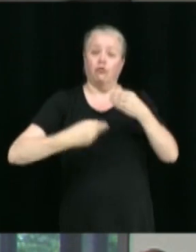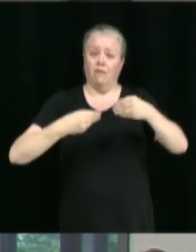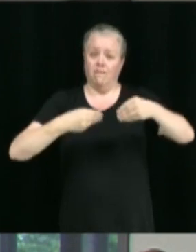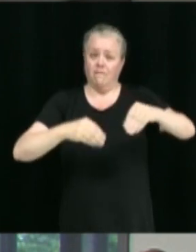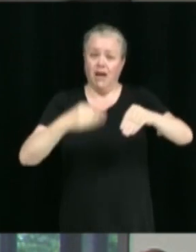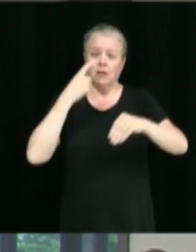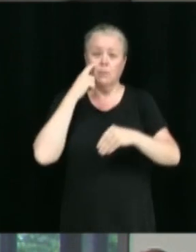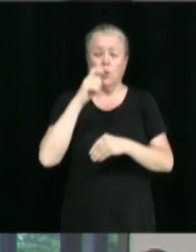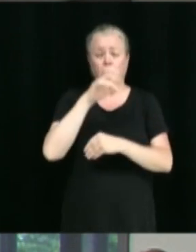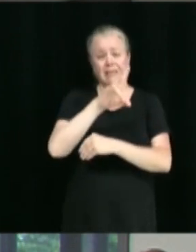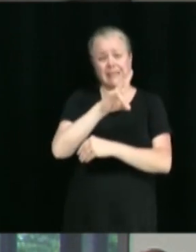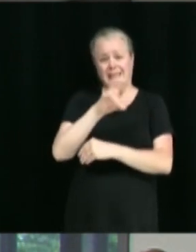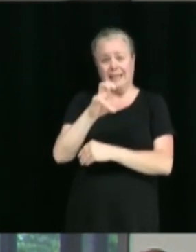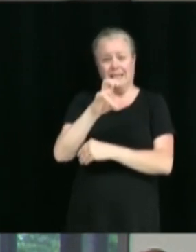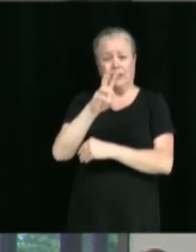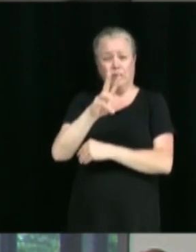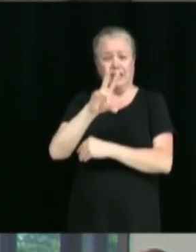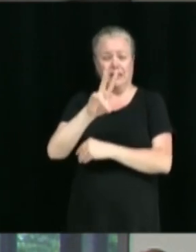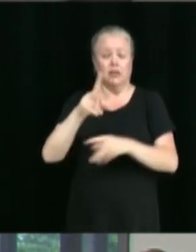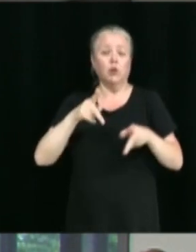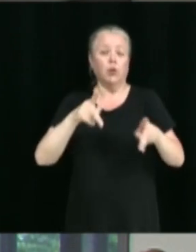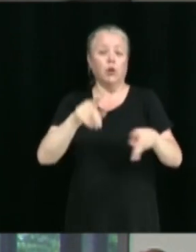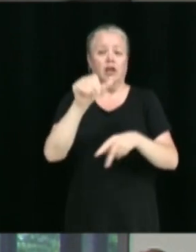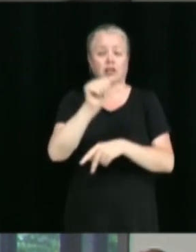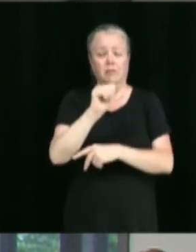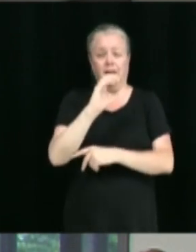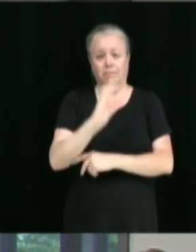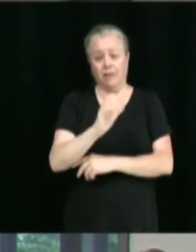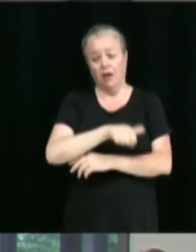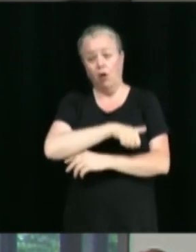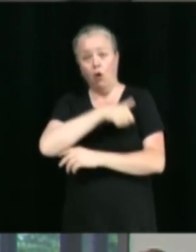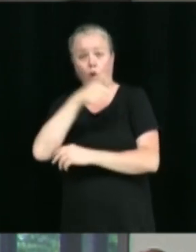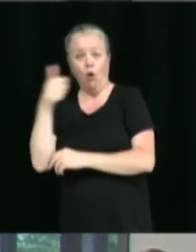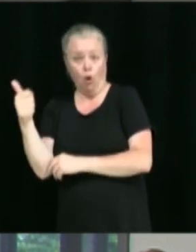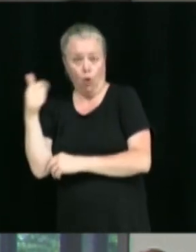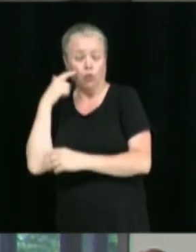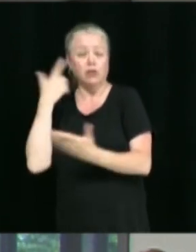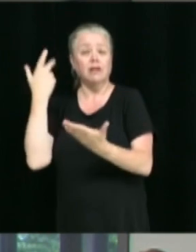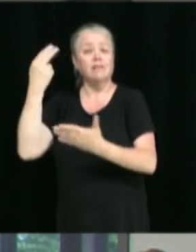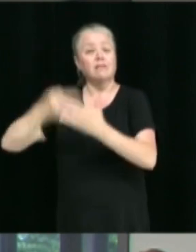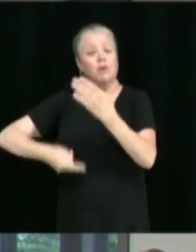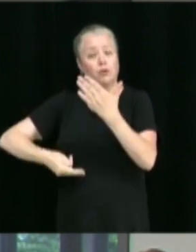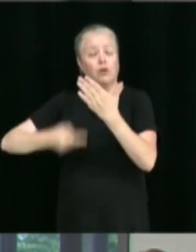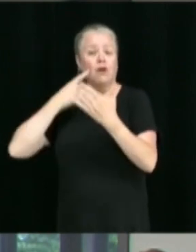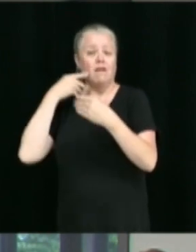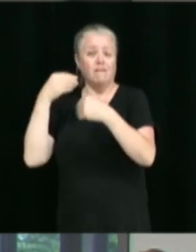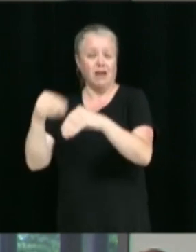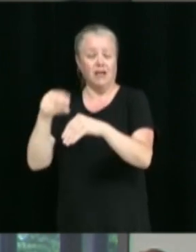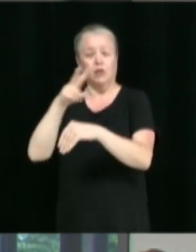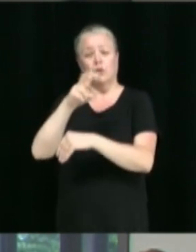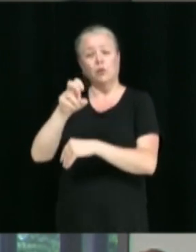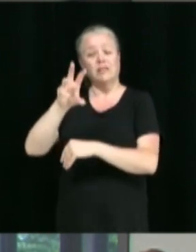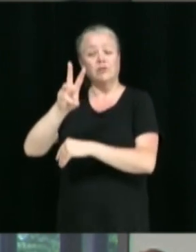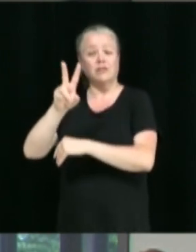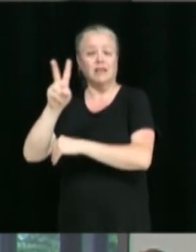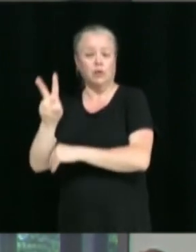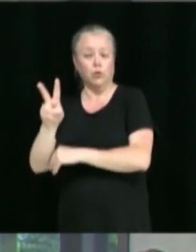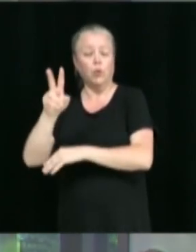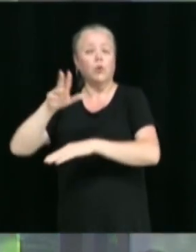rue Archibald-Campbell, et un deuxième projet d'acte de vente à intervenir concernant un immeuble situé au 260 rue Archibald-Campbell.